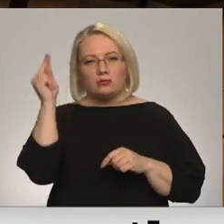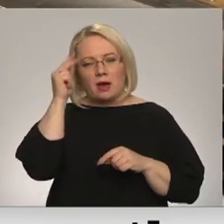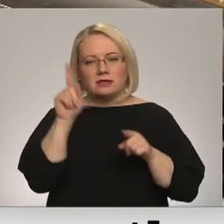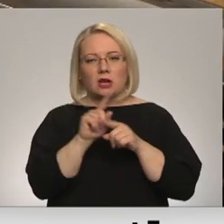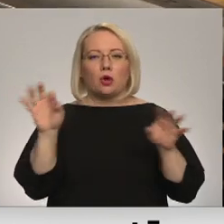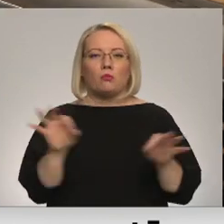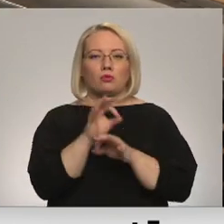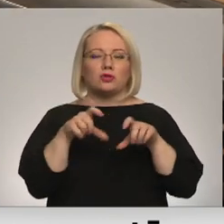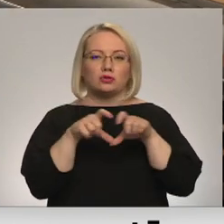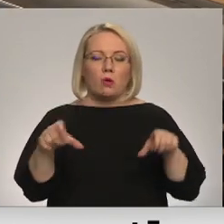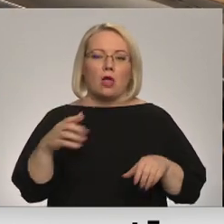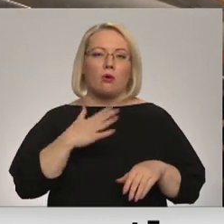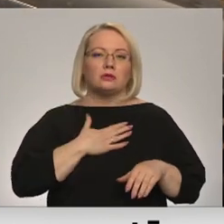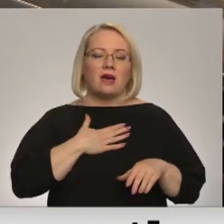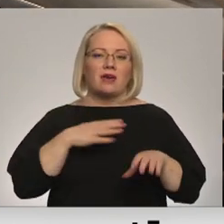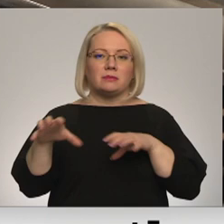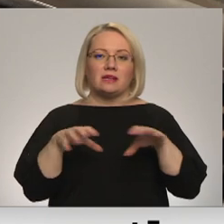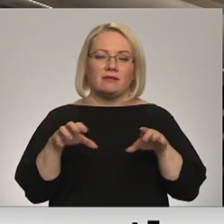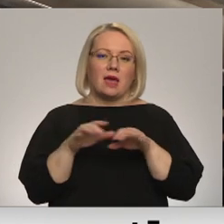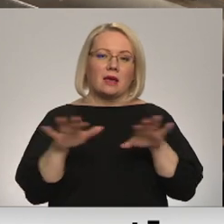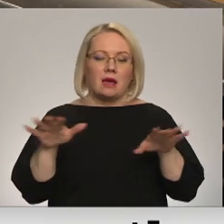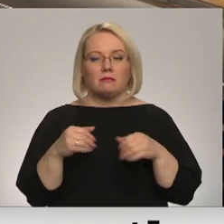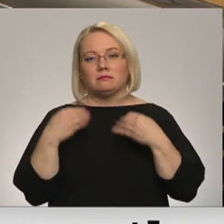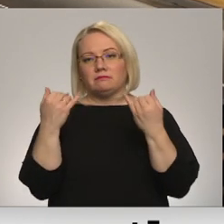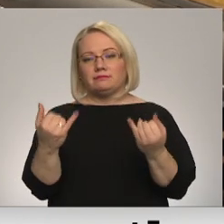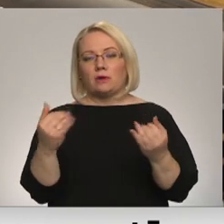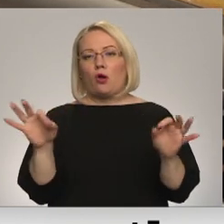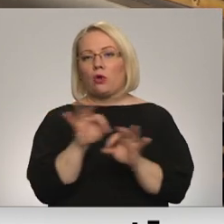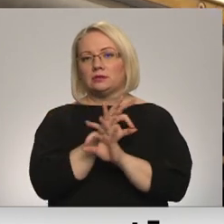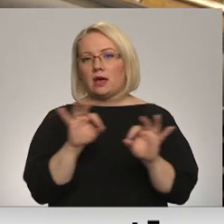skolā un saviem dzīvniekiem mēdz sniegt arī koncertus.